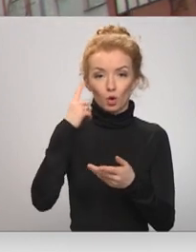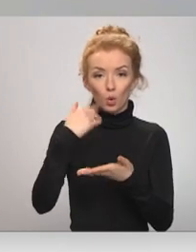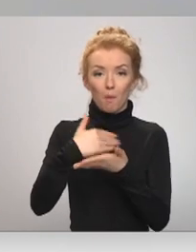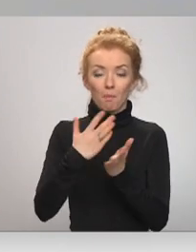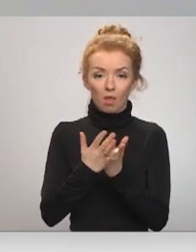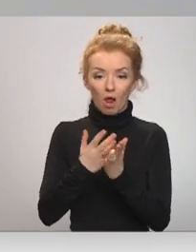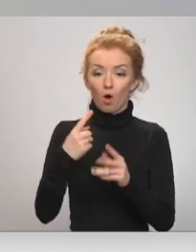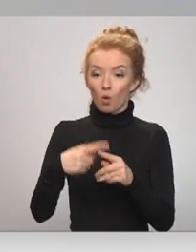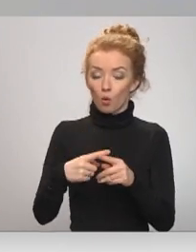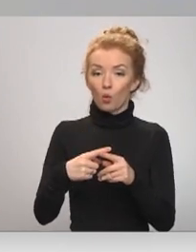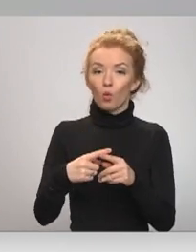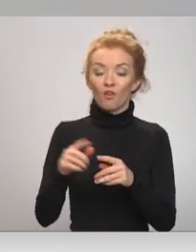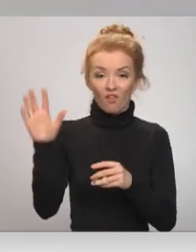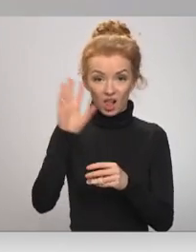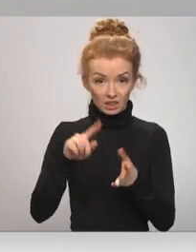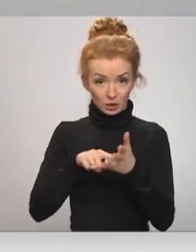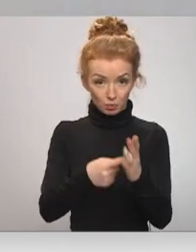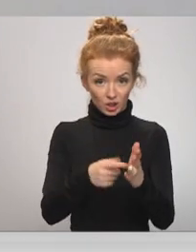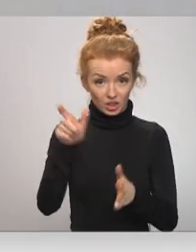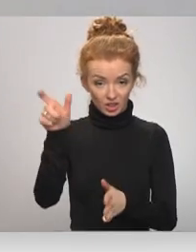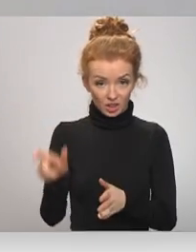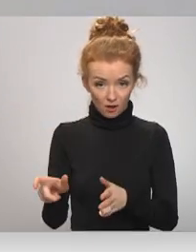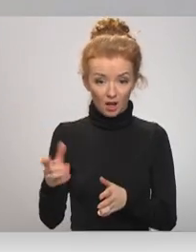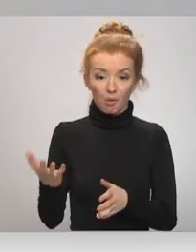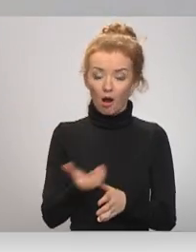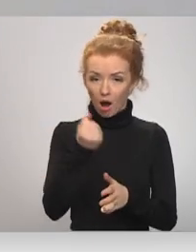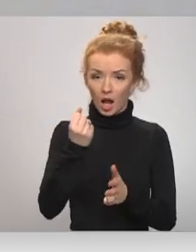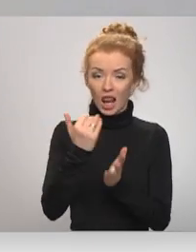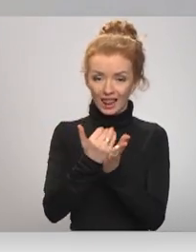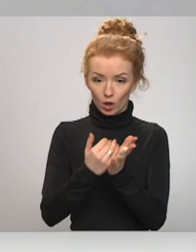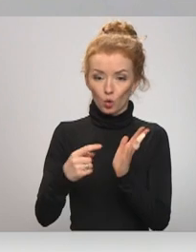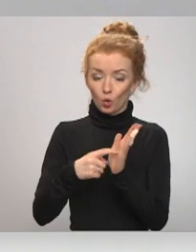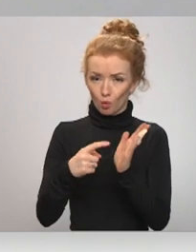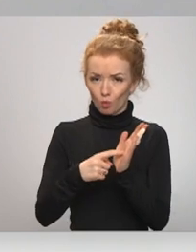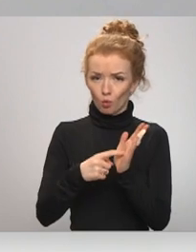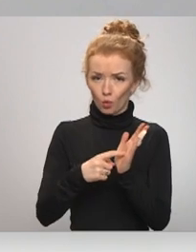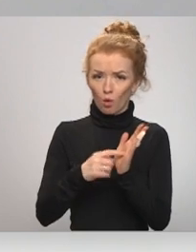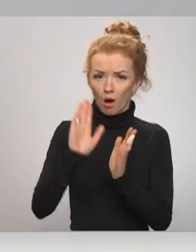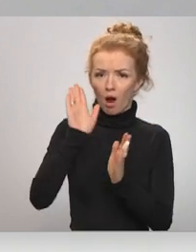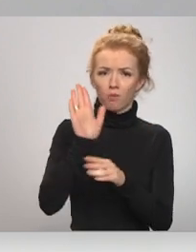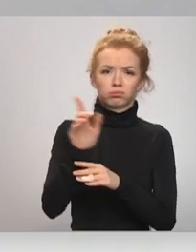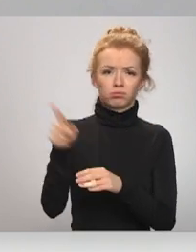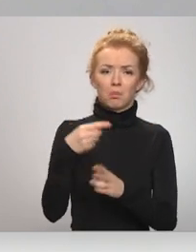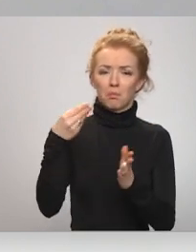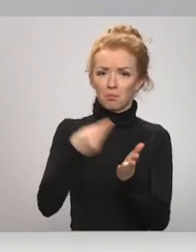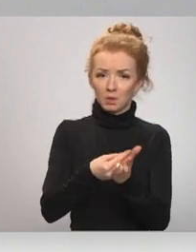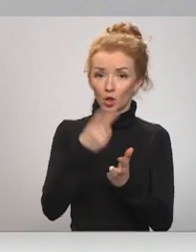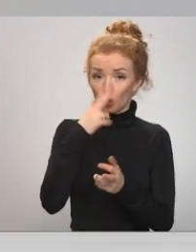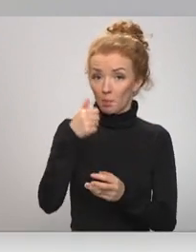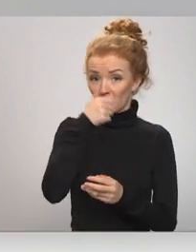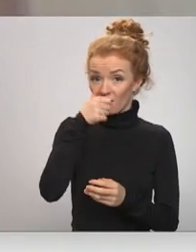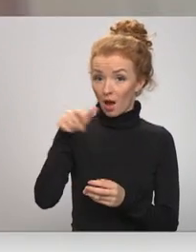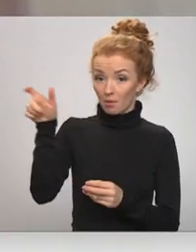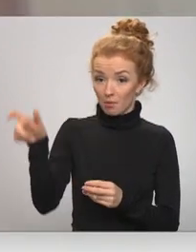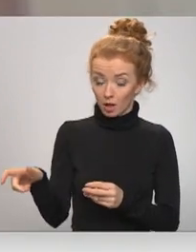apmēram. Valsts uzspieša cilvēkiem ar likuma palīdzību kaut ko pirkt no privāta personās